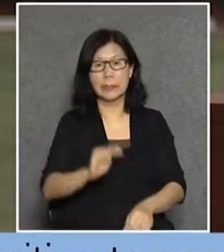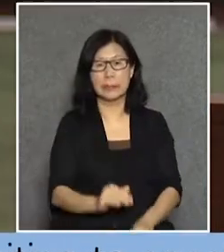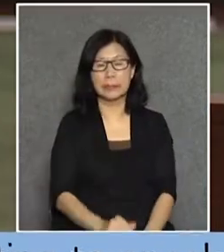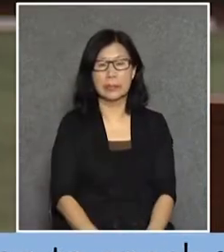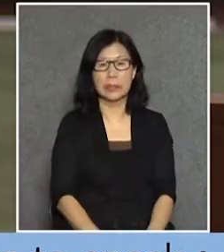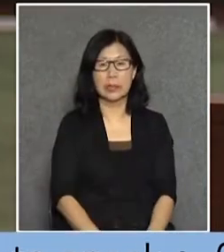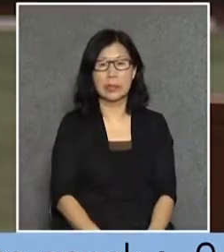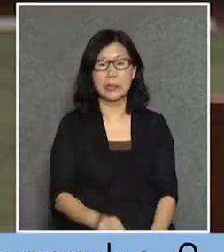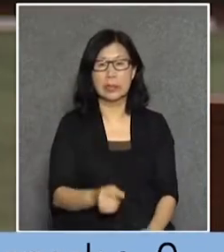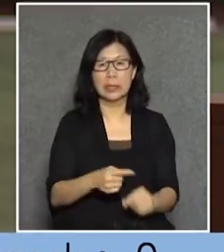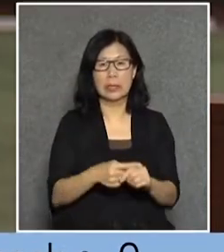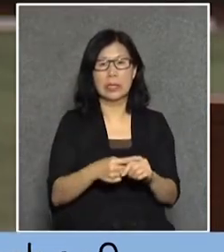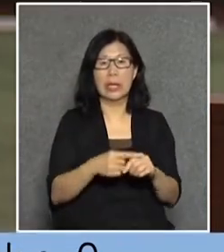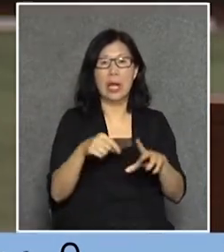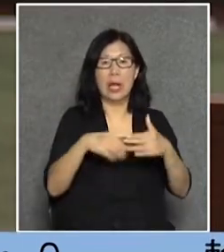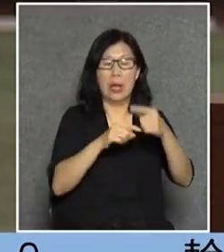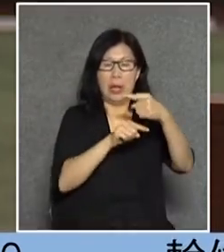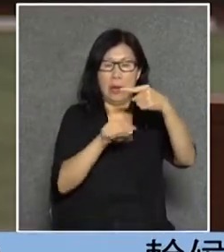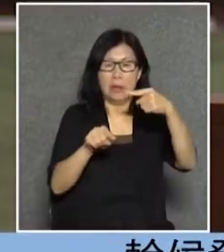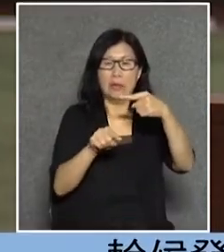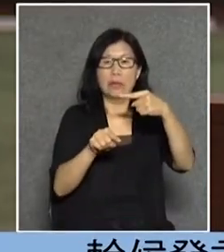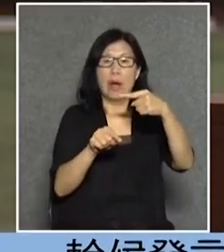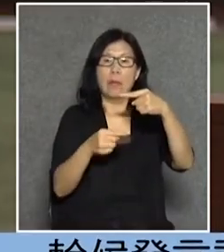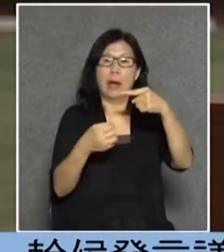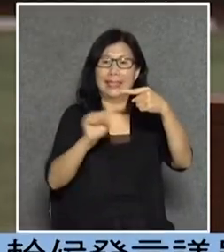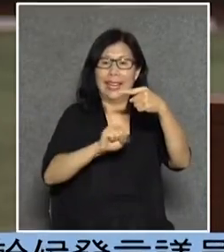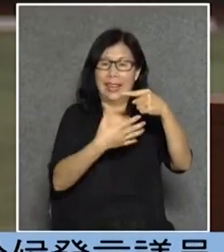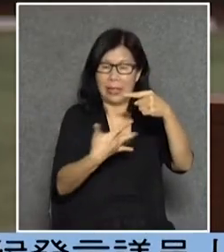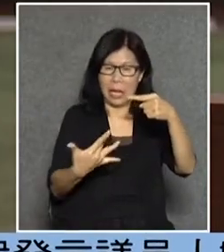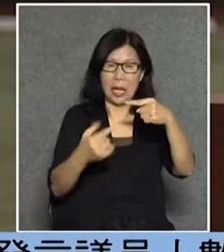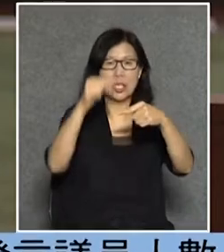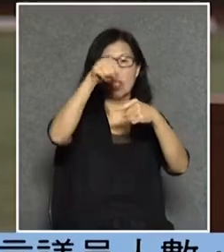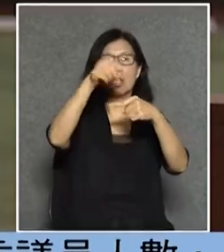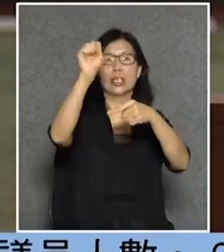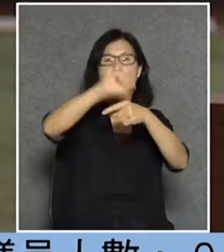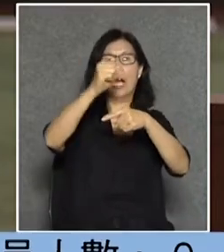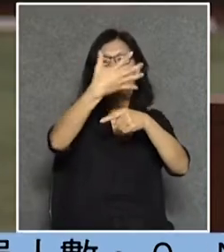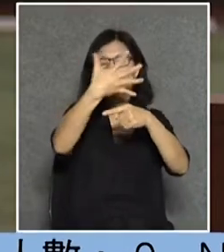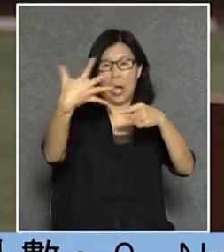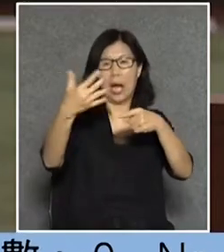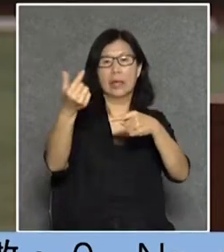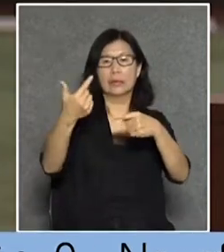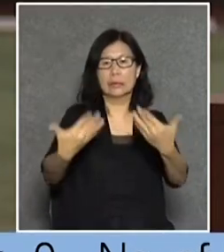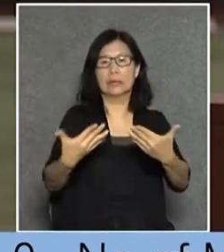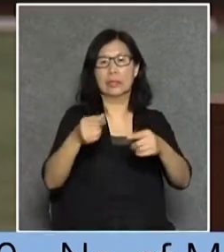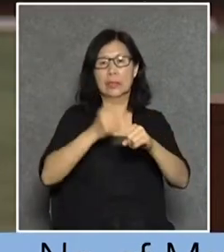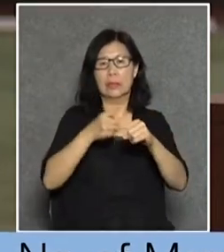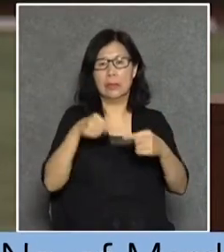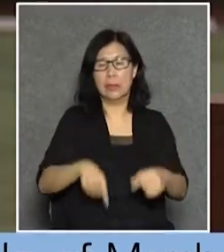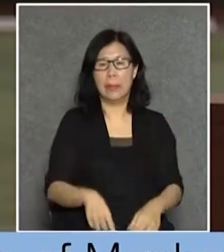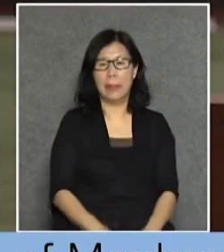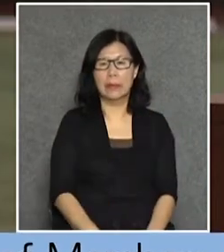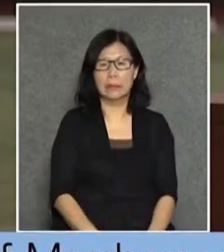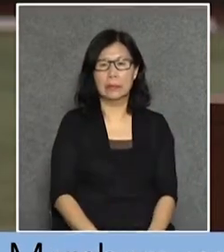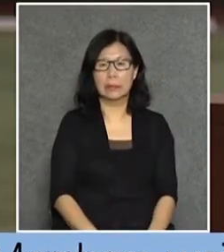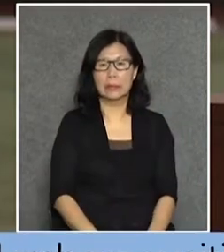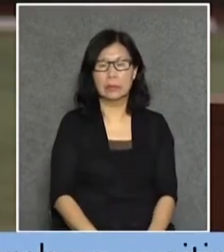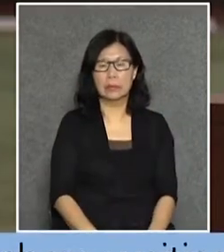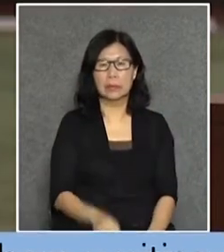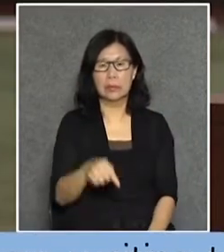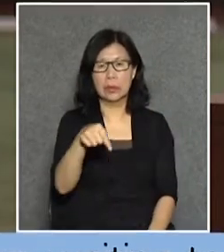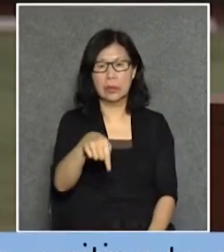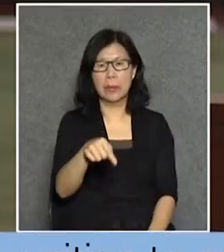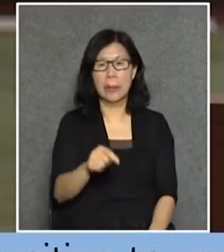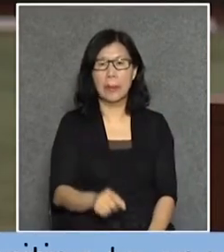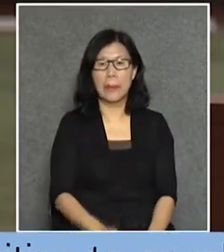墳墓越大分子就會越大所以就不做了所以就把這個